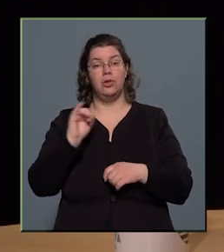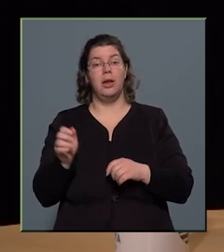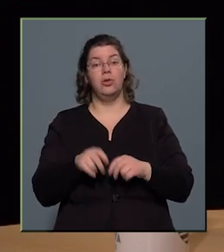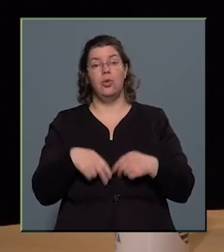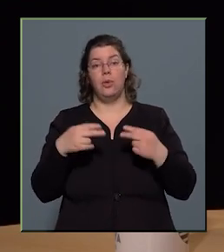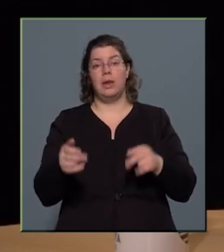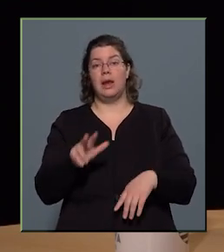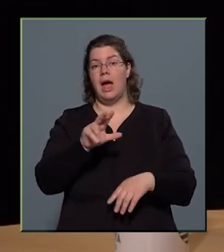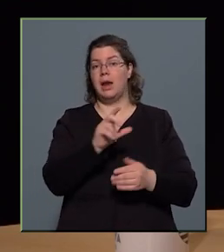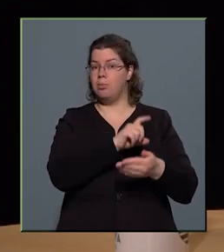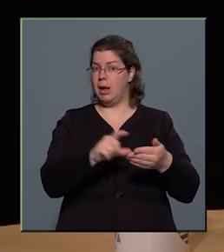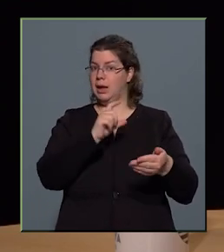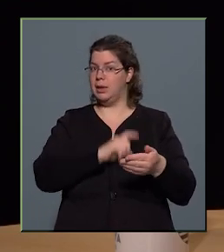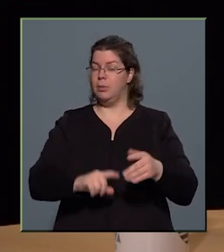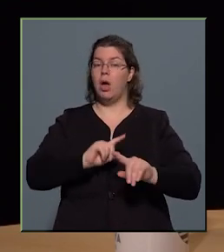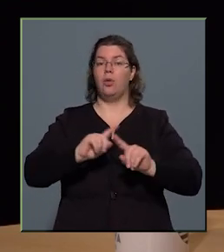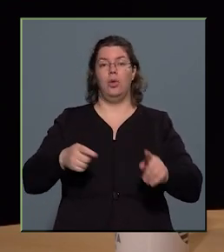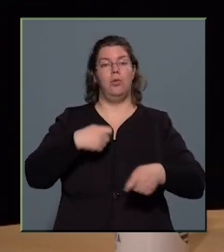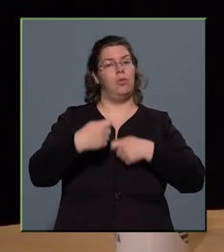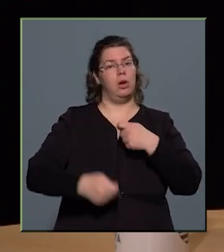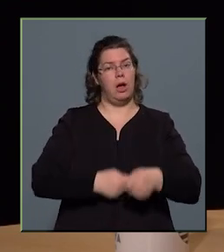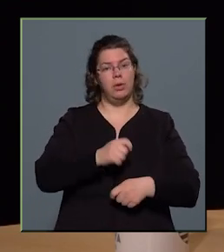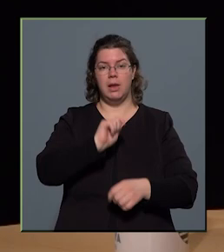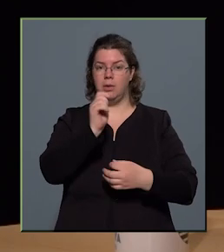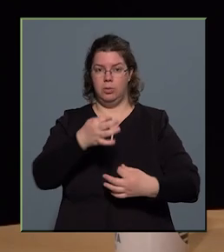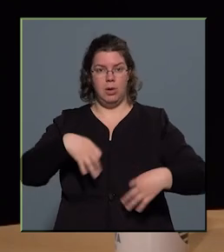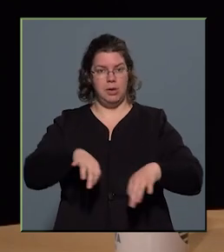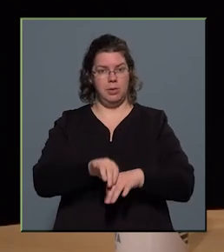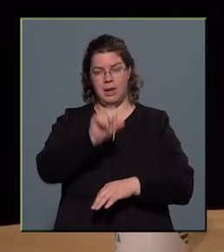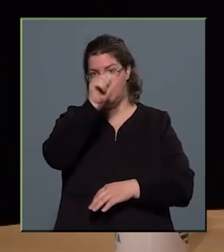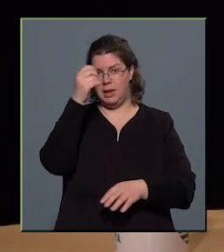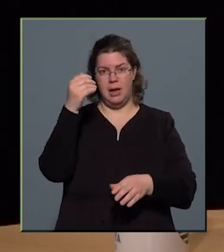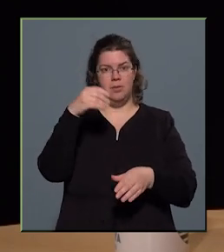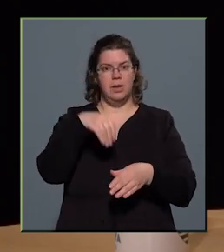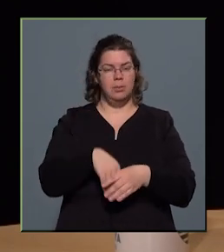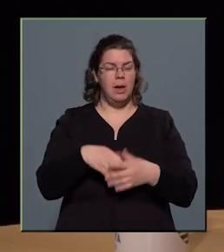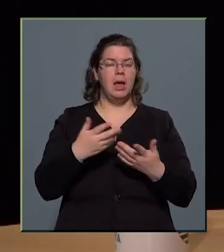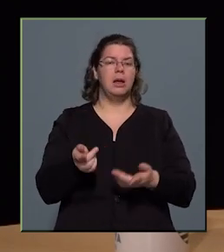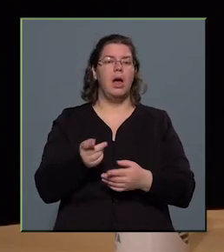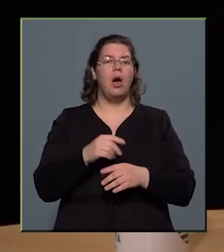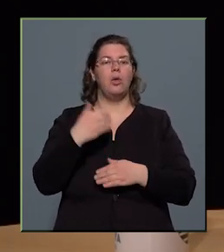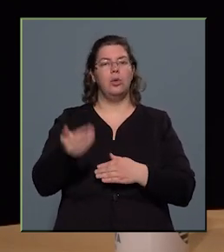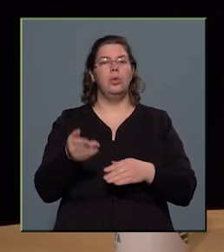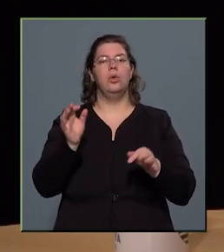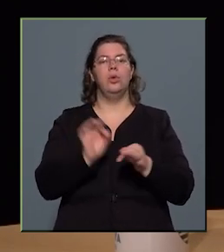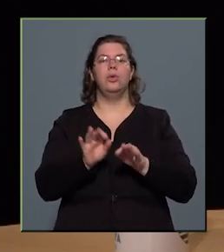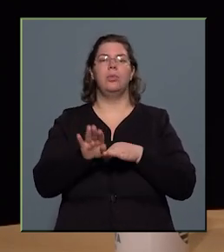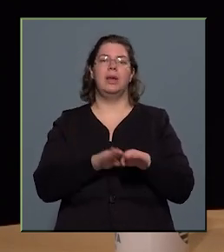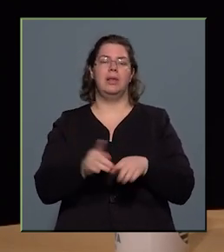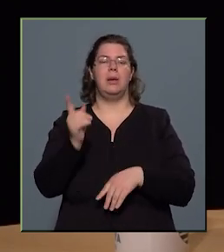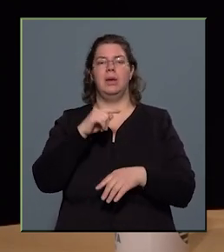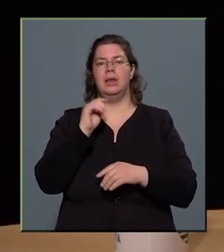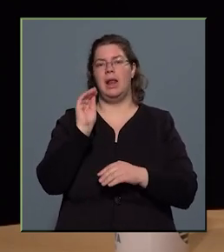három bekezdésben külön foglalkoztak azzal, hogy Magyarország nevében a külügyminiszter mit jelentett be,